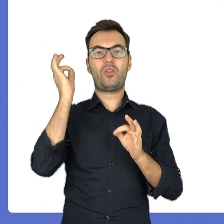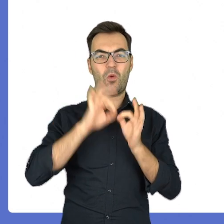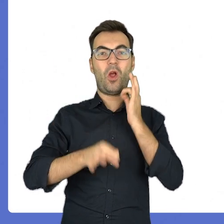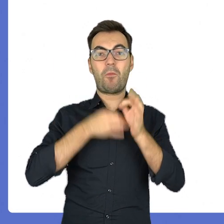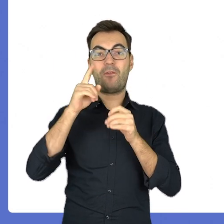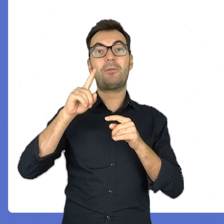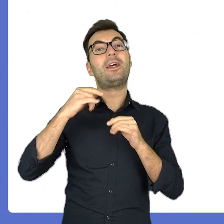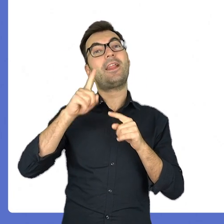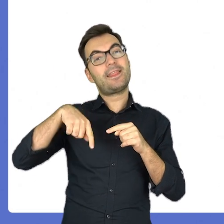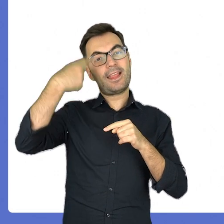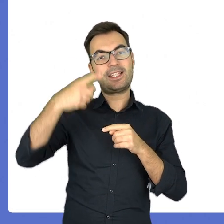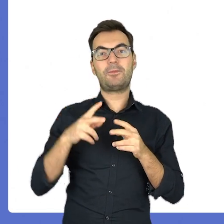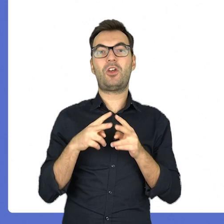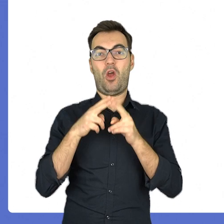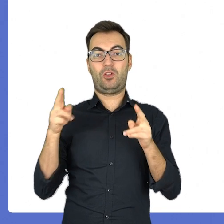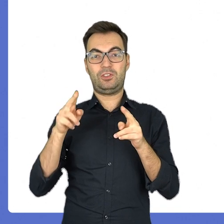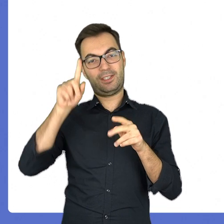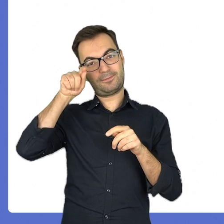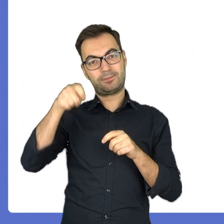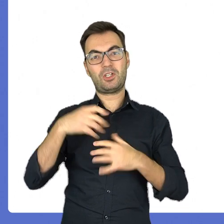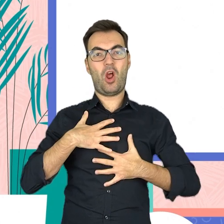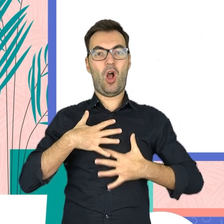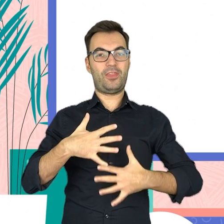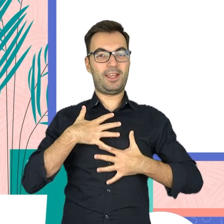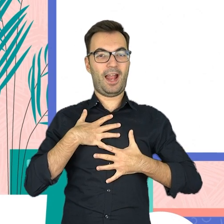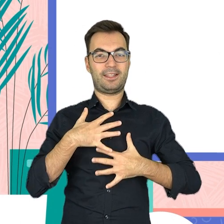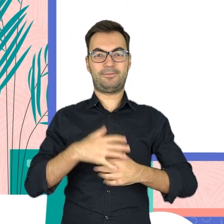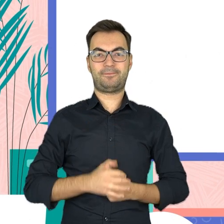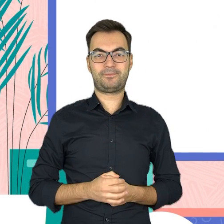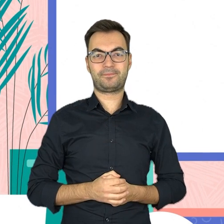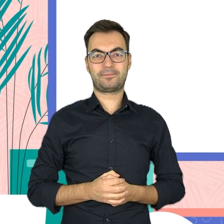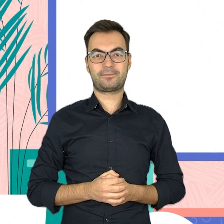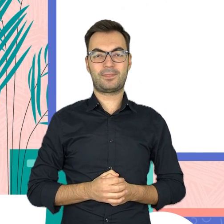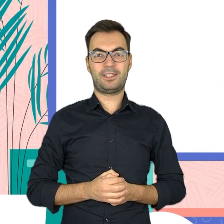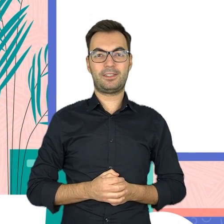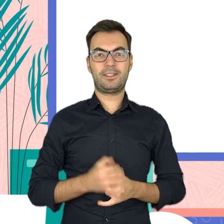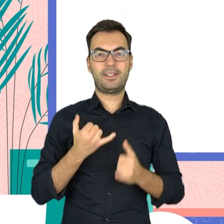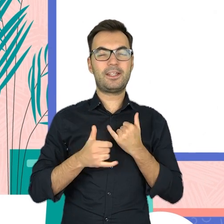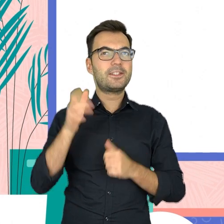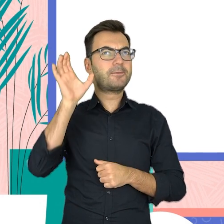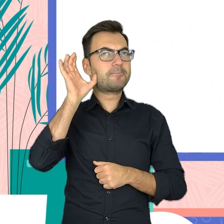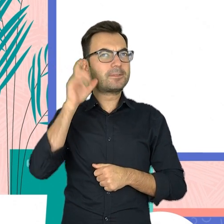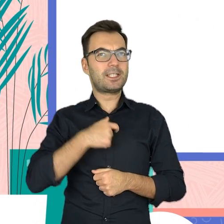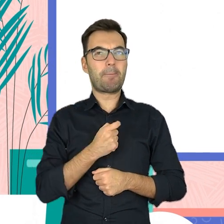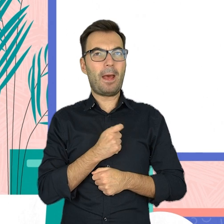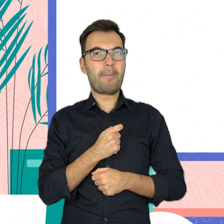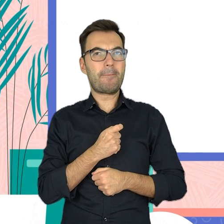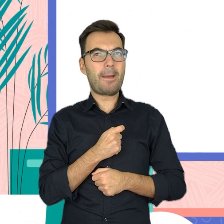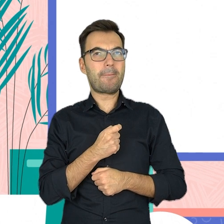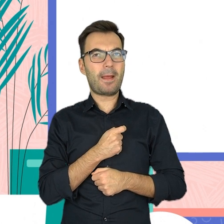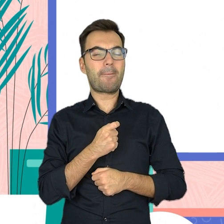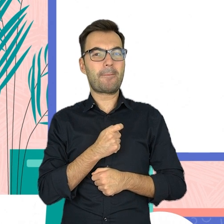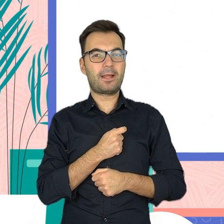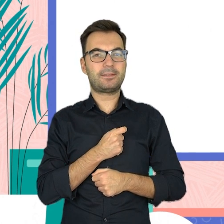Opowiem o tym przy okazji odcinka o oddychaniu. Jak dokładnie wsłuchacie się w bicie serca,